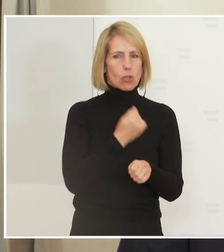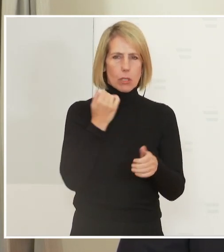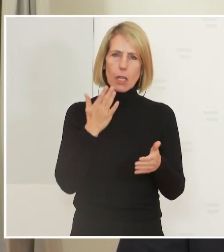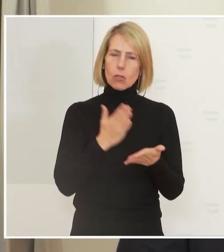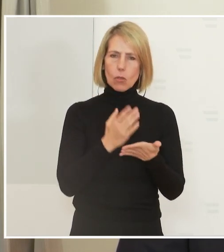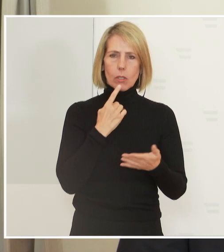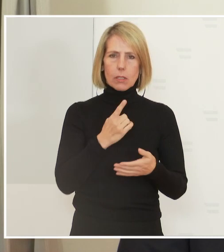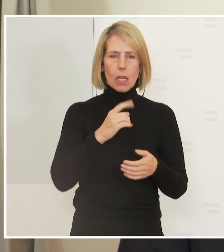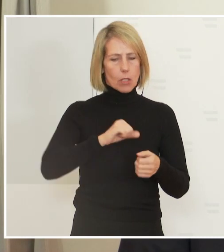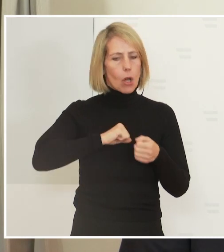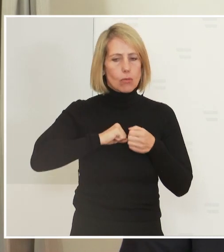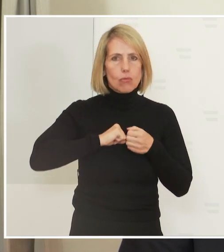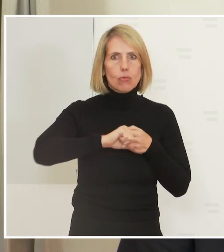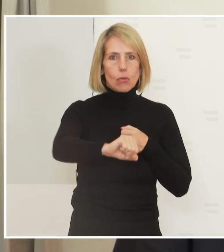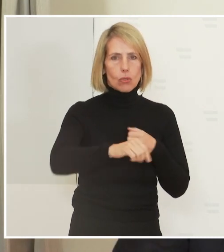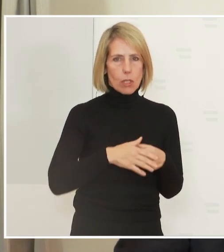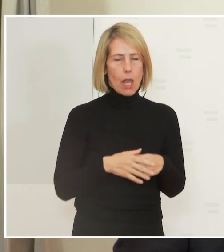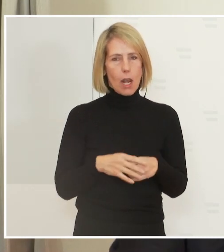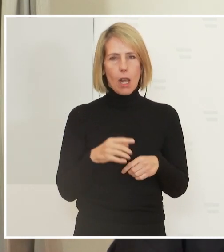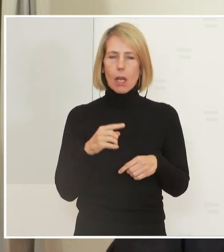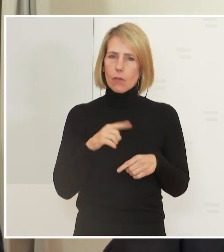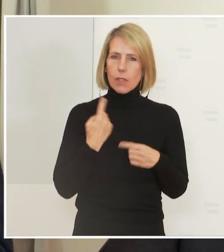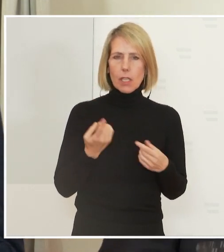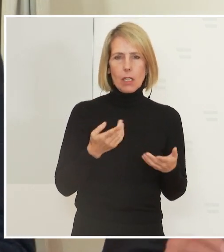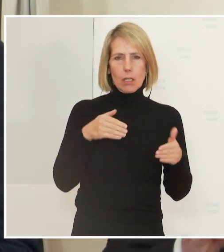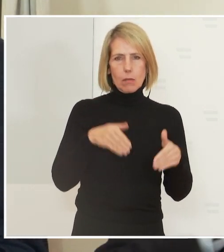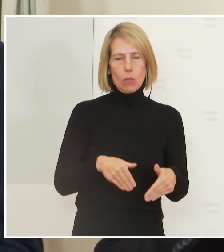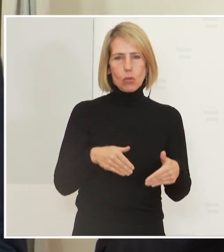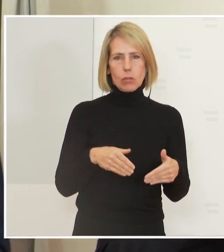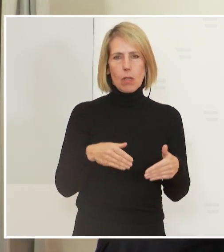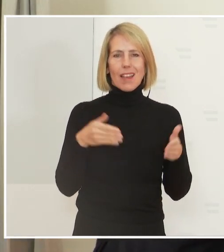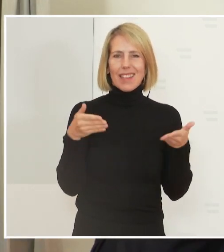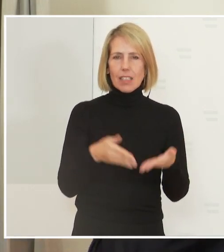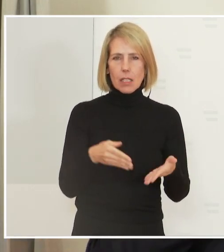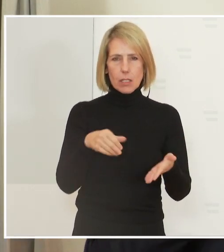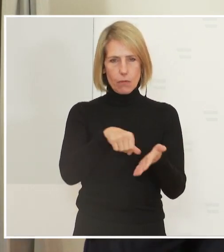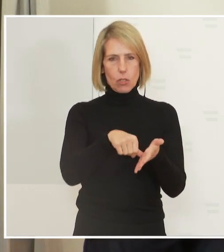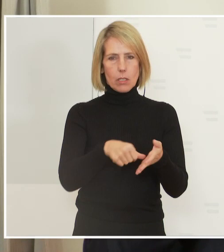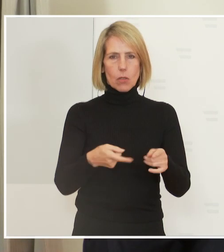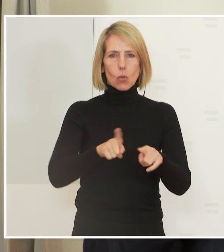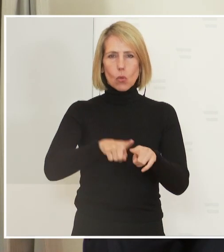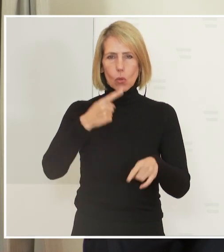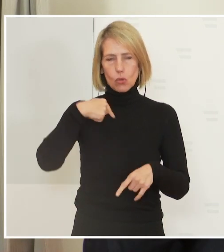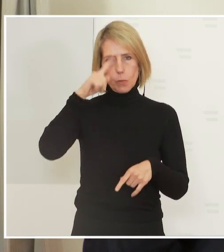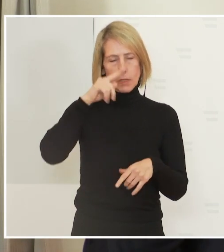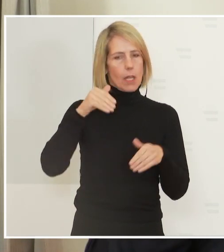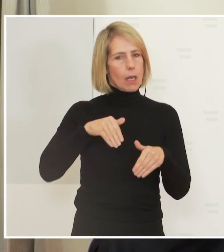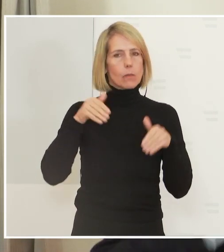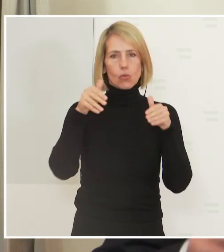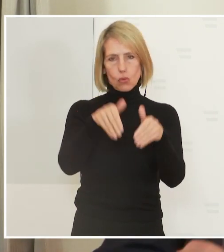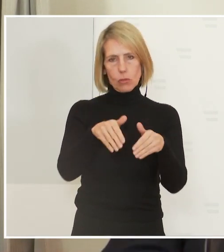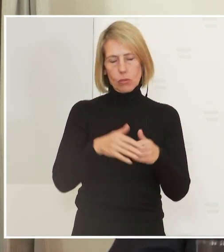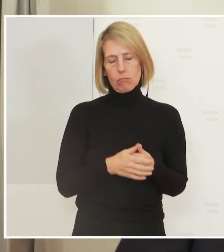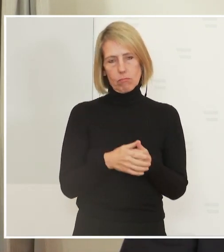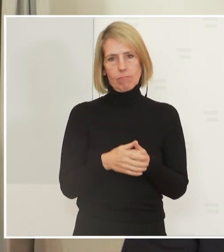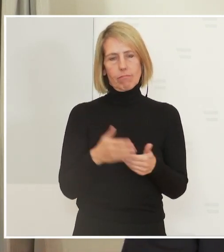er und wir müssen die Intensivstationen und die Spitäler schützen. Daher begrüßen alle